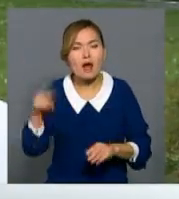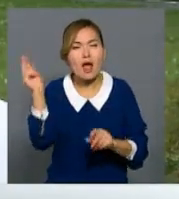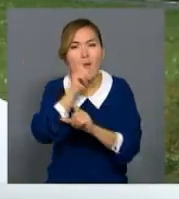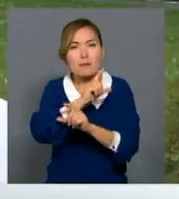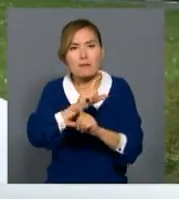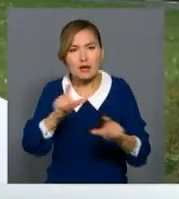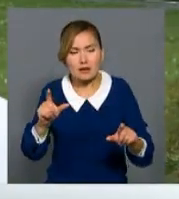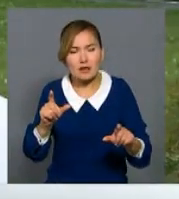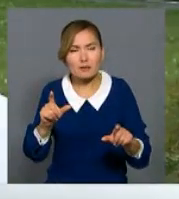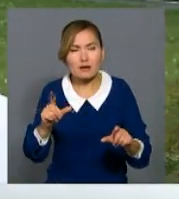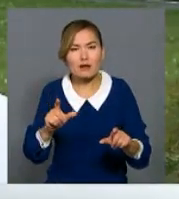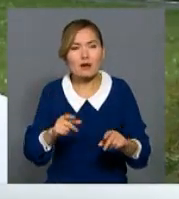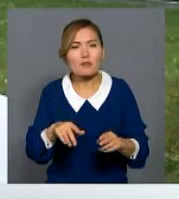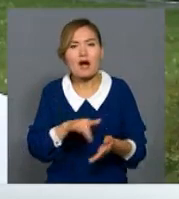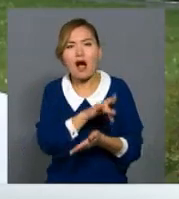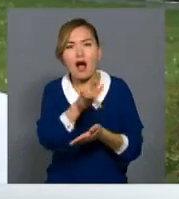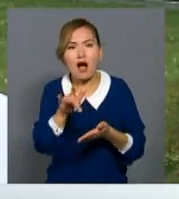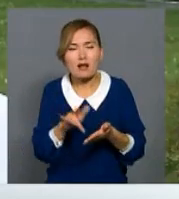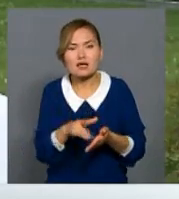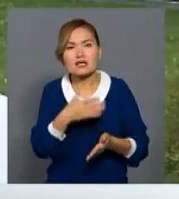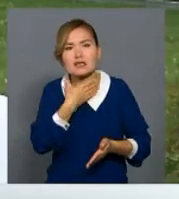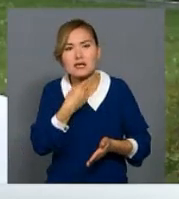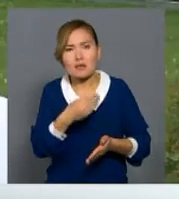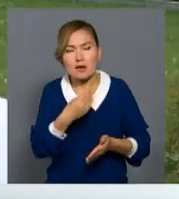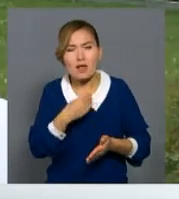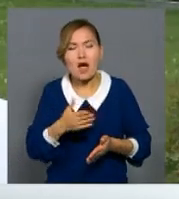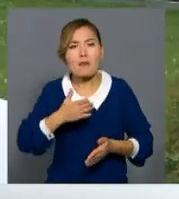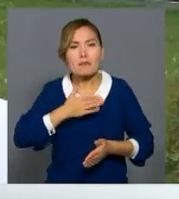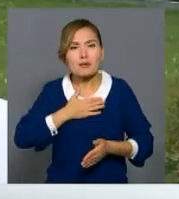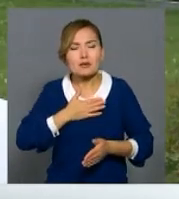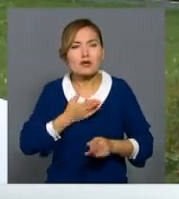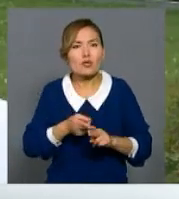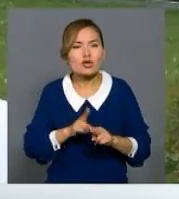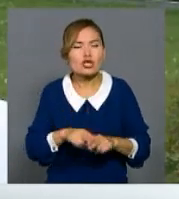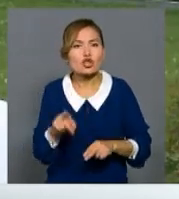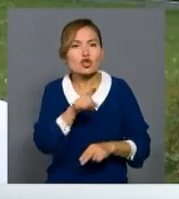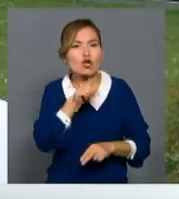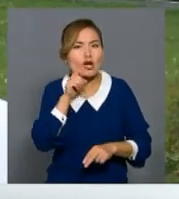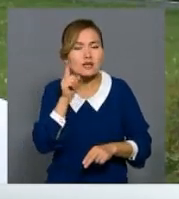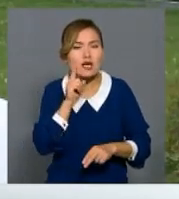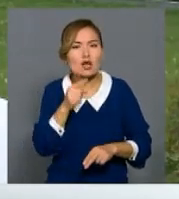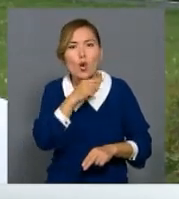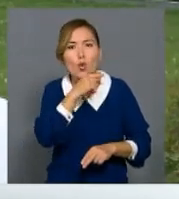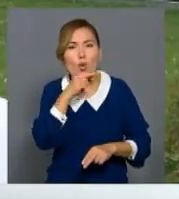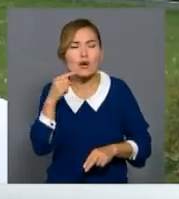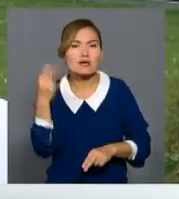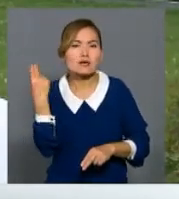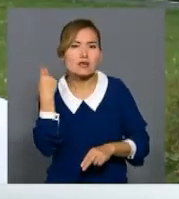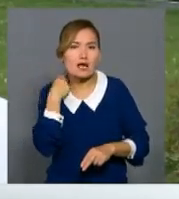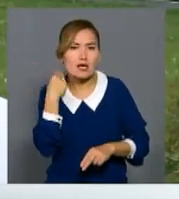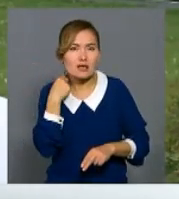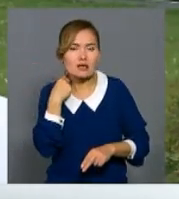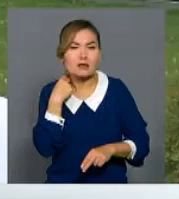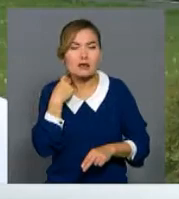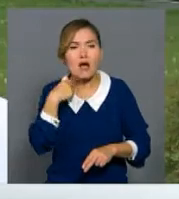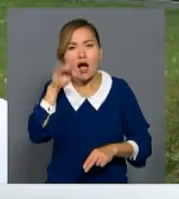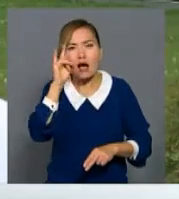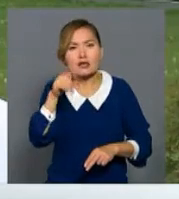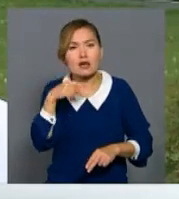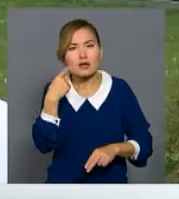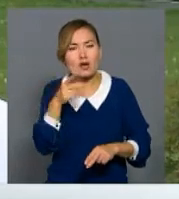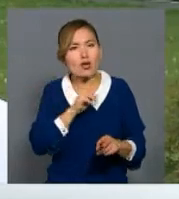қаладағы орта мектептер. Олардың ең негізгі өзеріне қойға мақсаттары ол оқушылардың